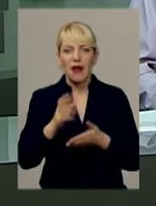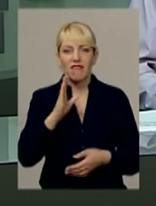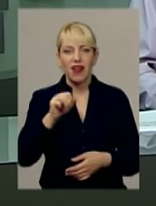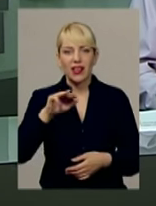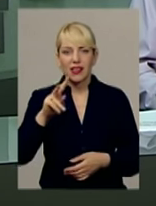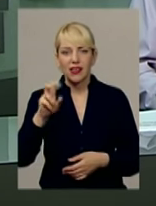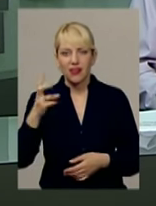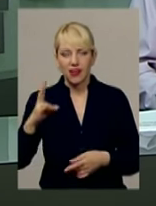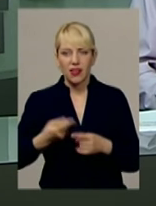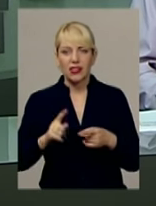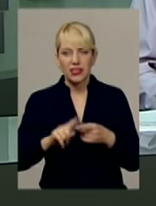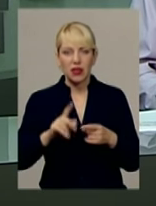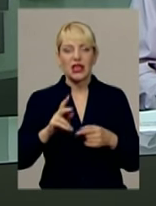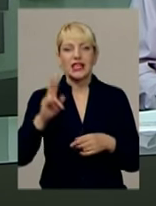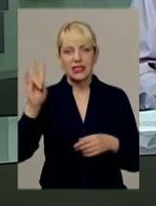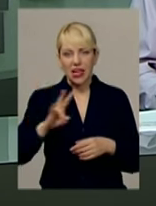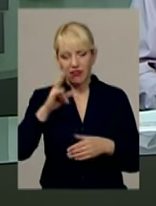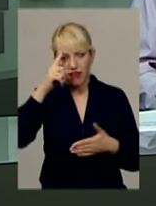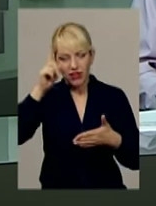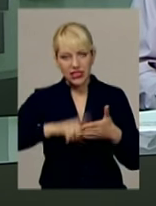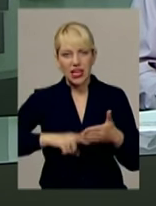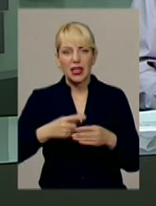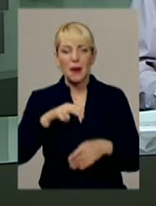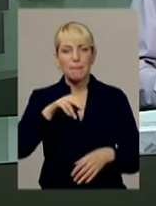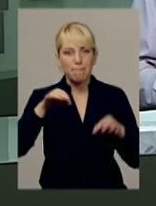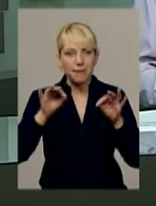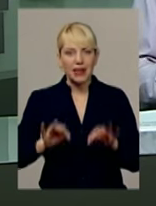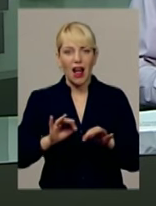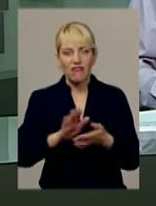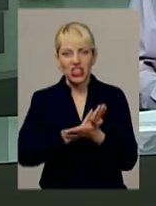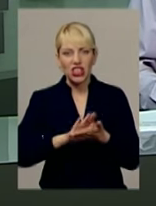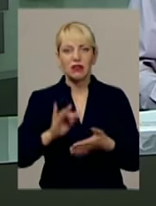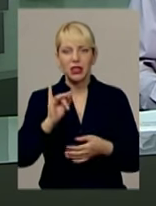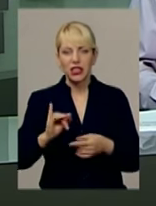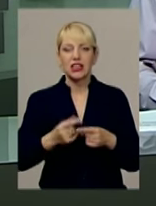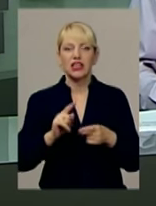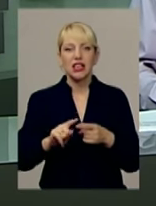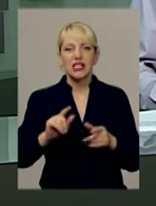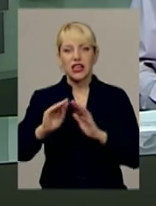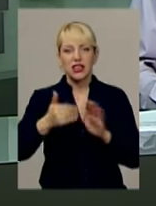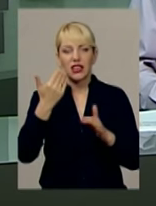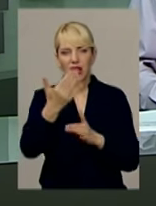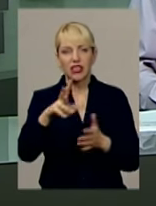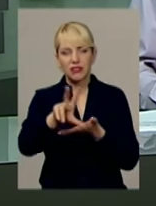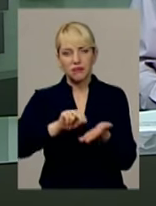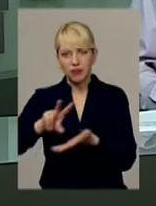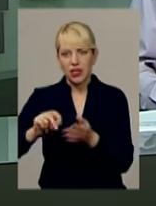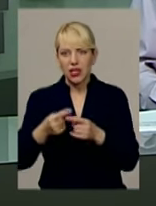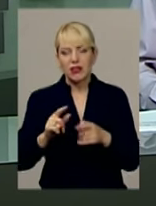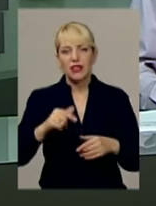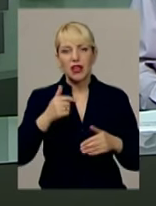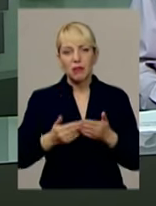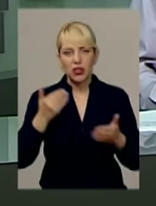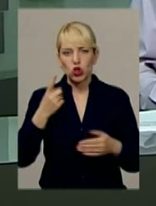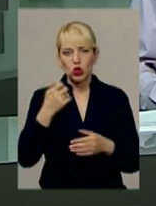декрет, згідно з яким церква визнає Шептицького праведним та закликає усіх наслідувати його чесноти. Напередодні 150